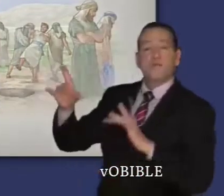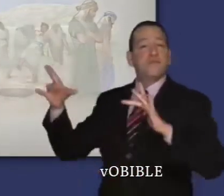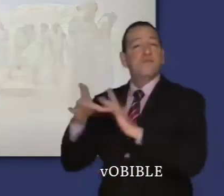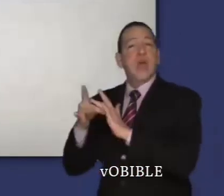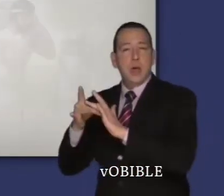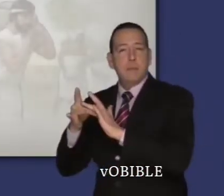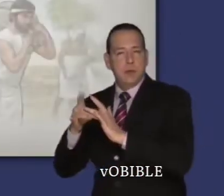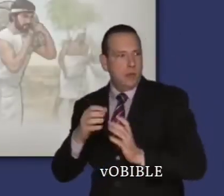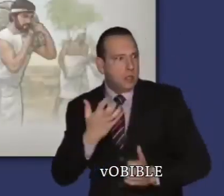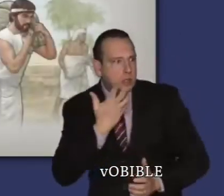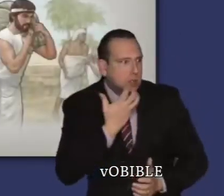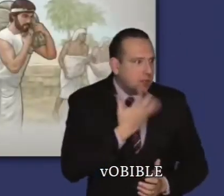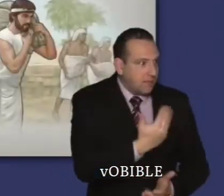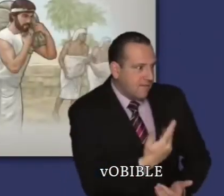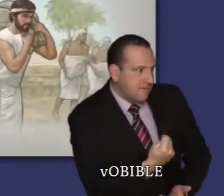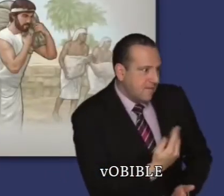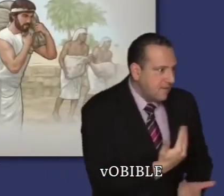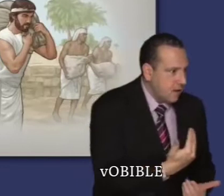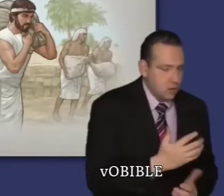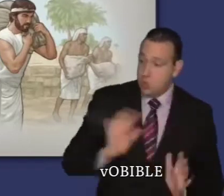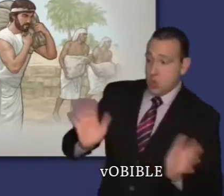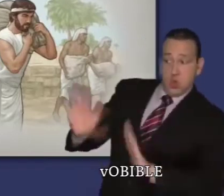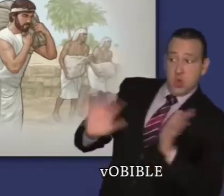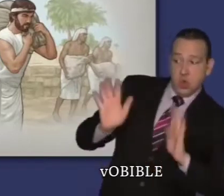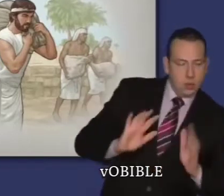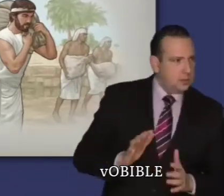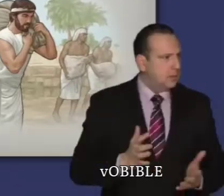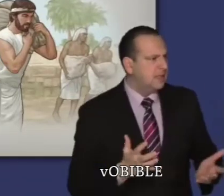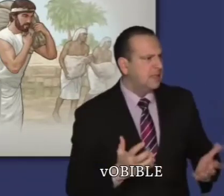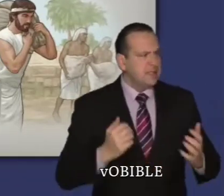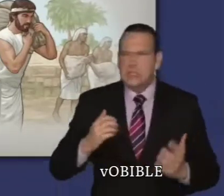puis devient esclave de Putiphar, un fonctionnaire de la cour de Pharaon.